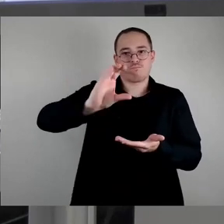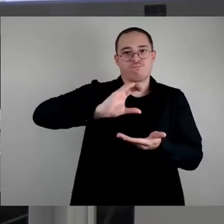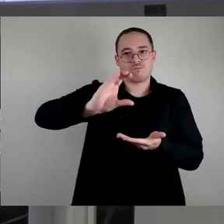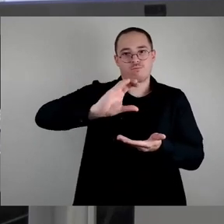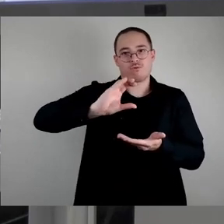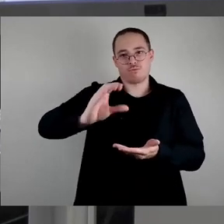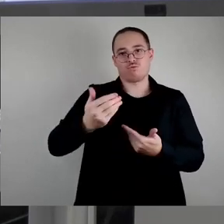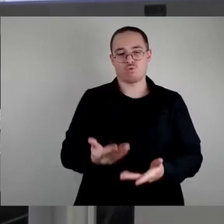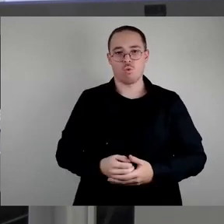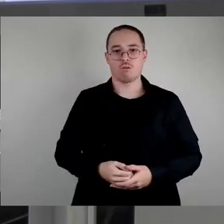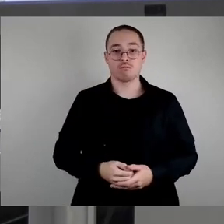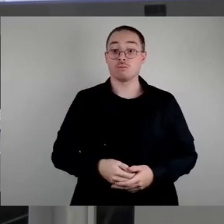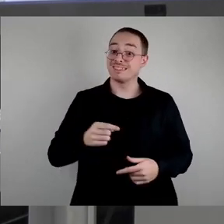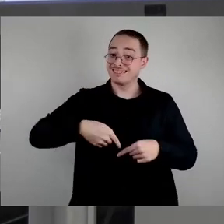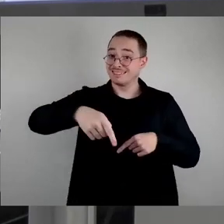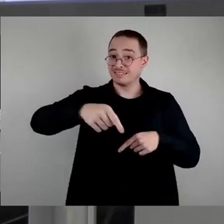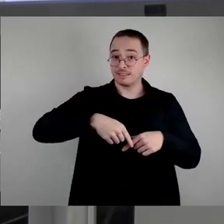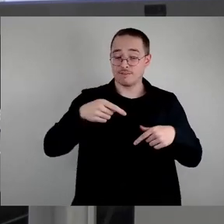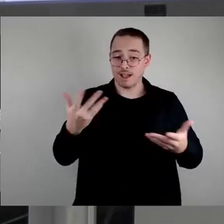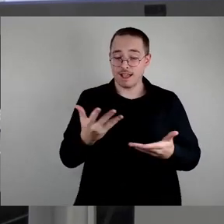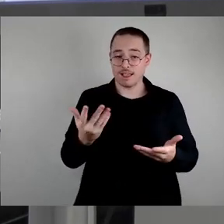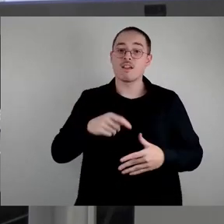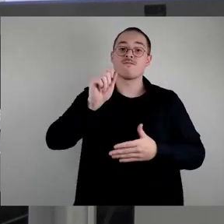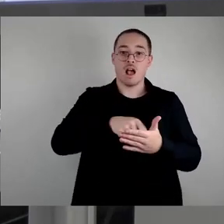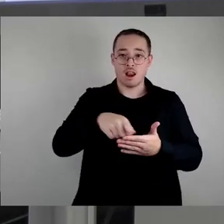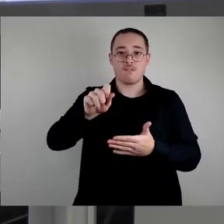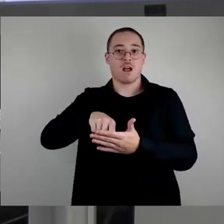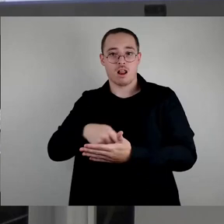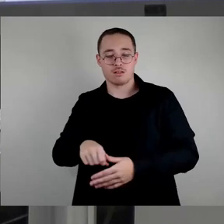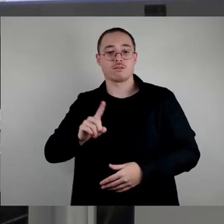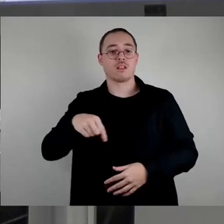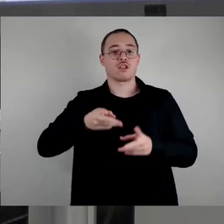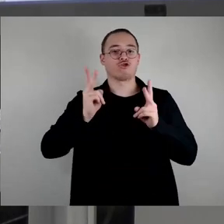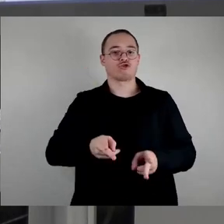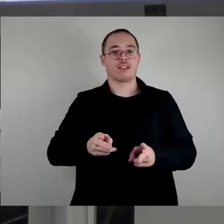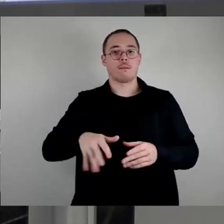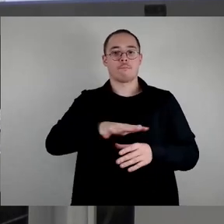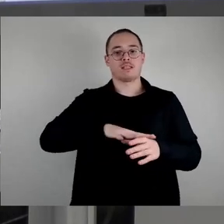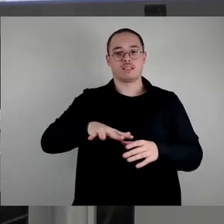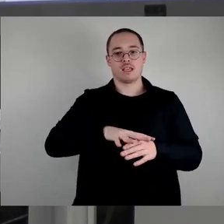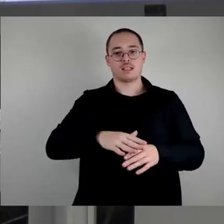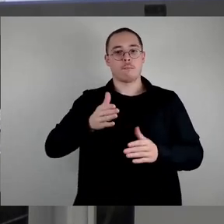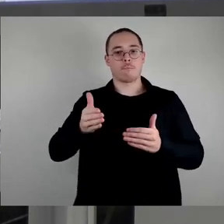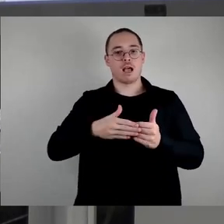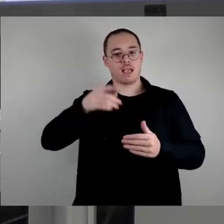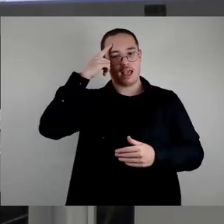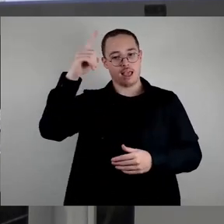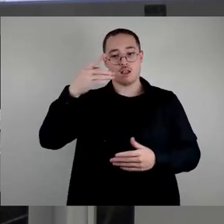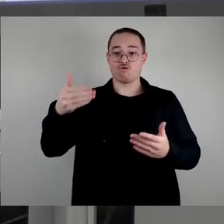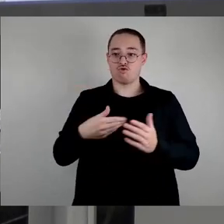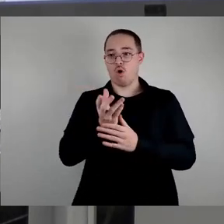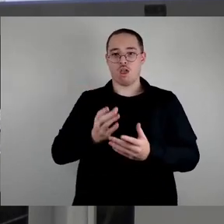danach werden die Stadtbezirksbeiräte neu zusammengesetzt und bis zu diesem Zeitpunkt